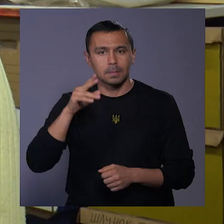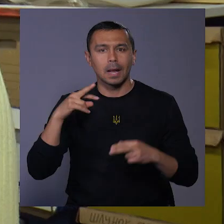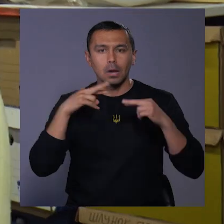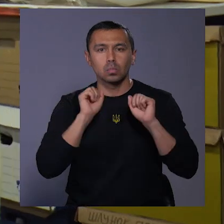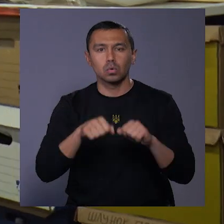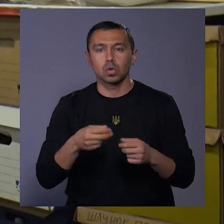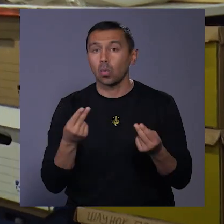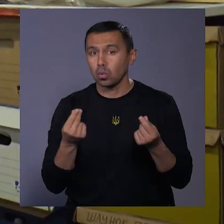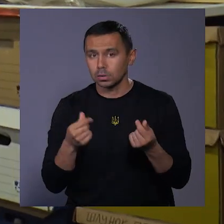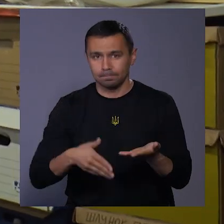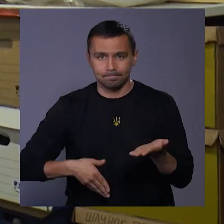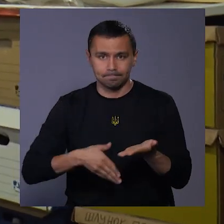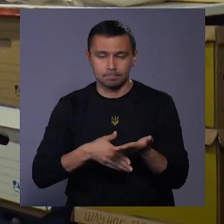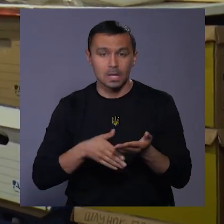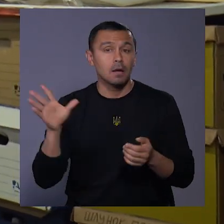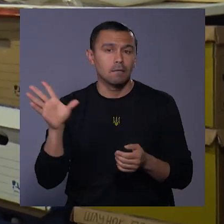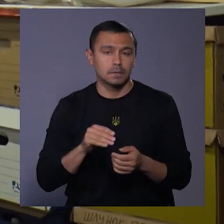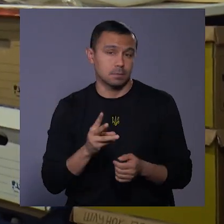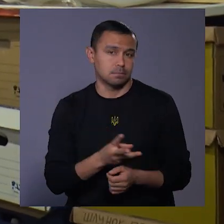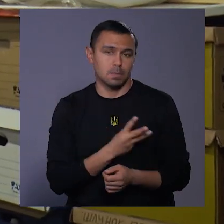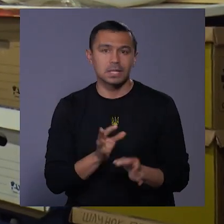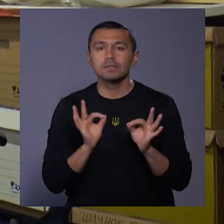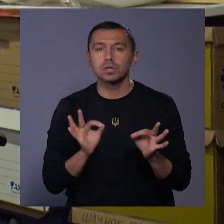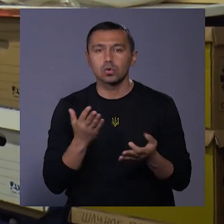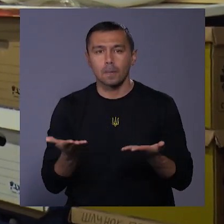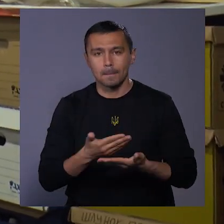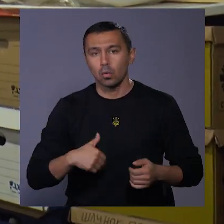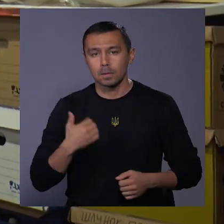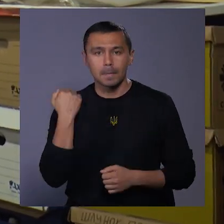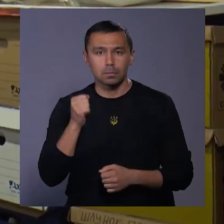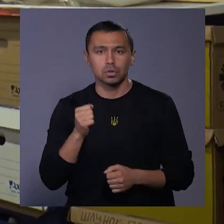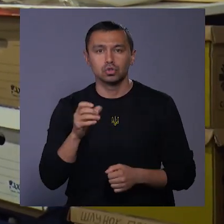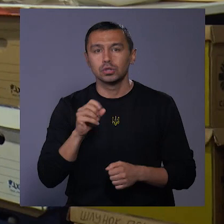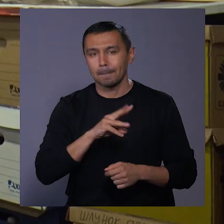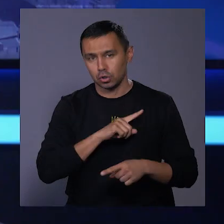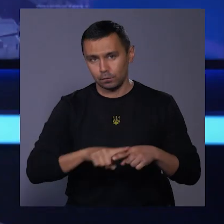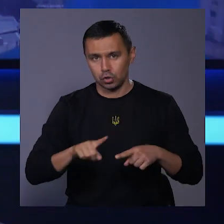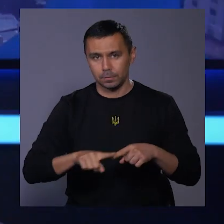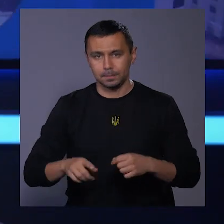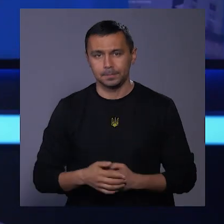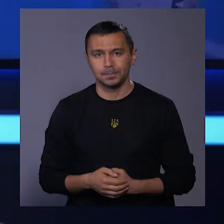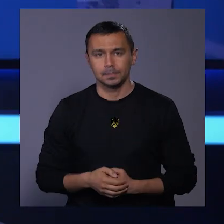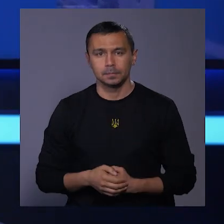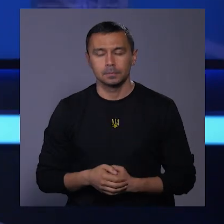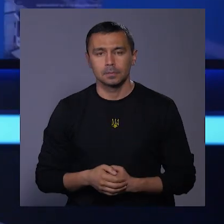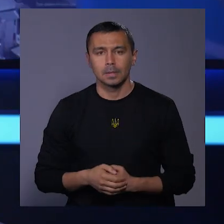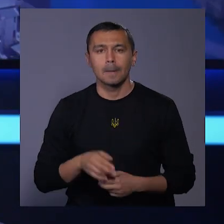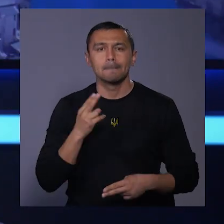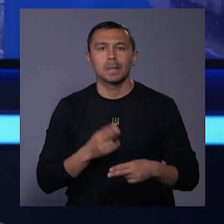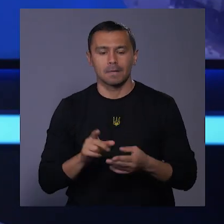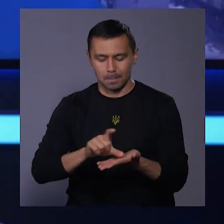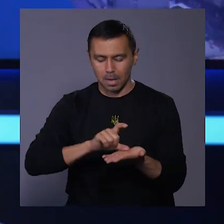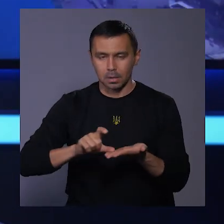хто може, коштами. Все при бажанні, звичайно, якщо ми хочемо перемогти, чим пошвидше. Металеві